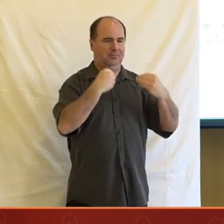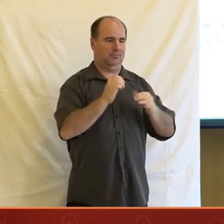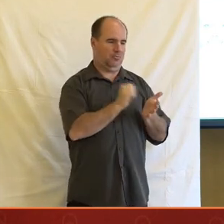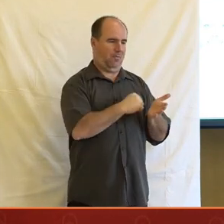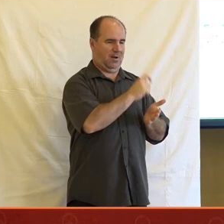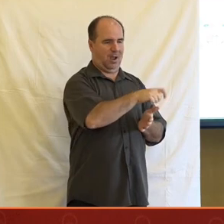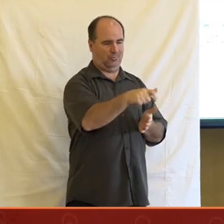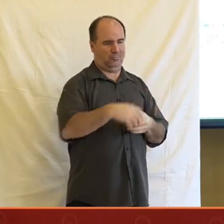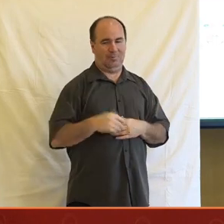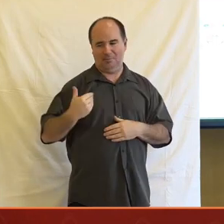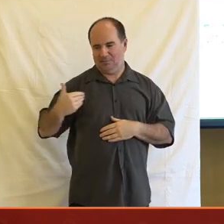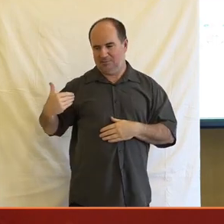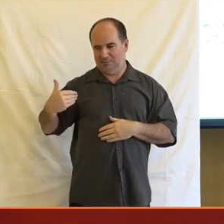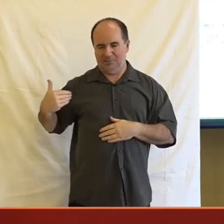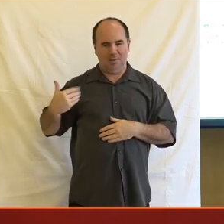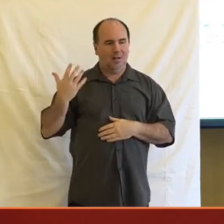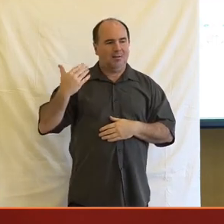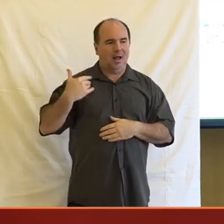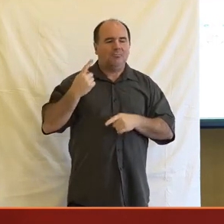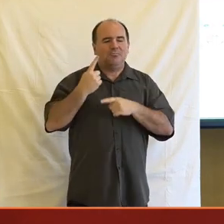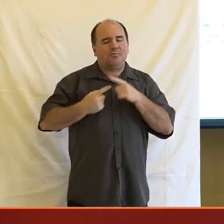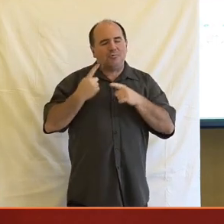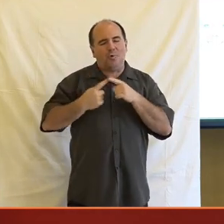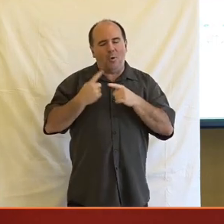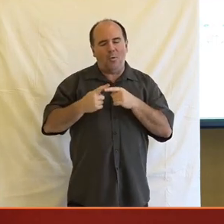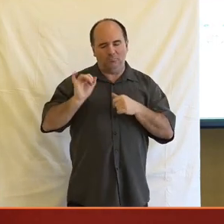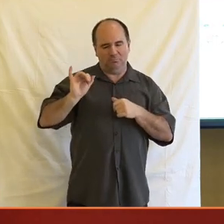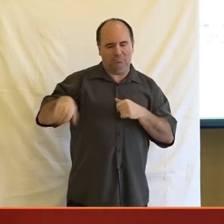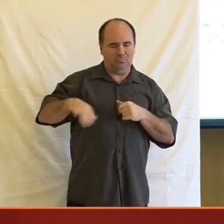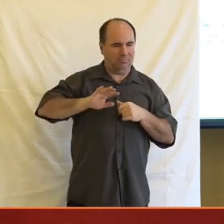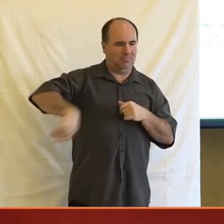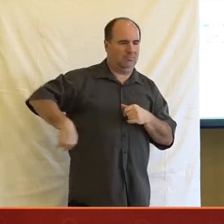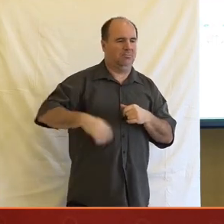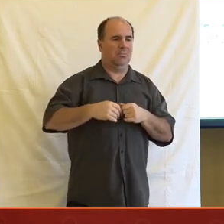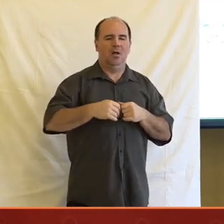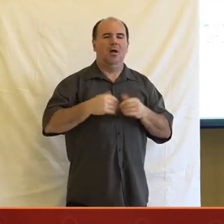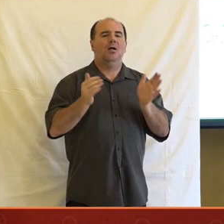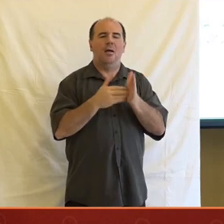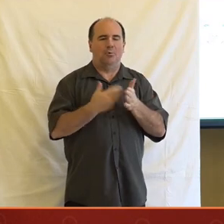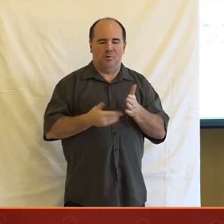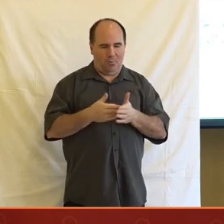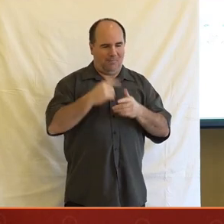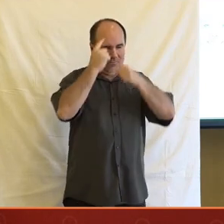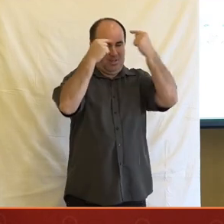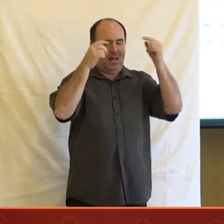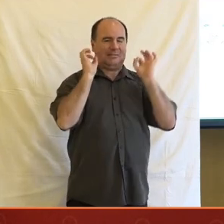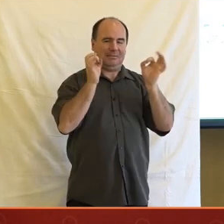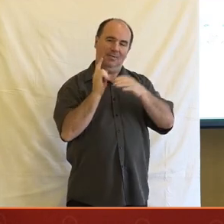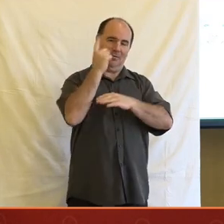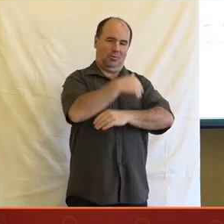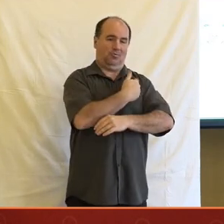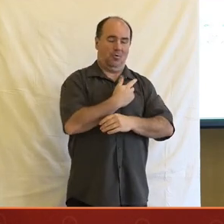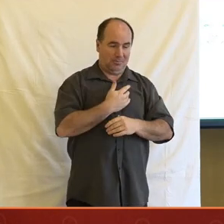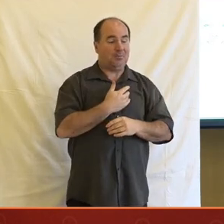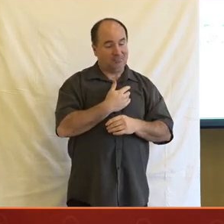To znamená, že jsme měli tendenci jako učit novináře podle starých vzorů a často jsme je učili věci, které jsou sice